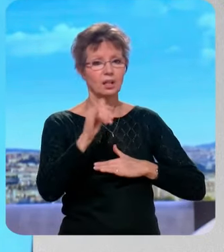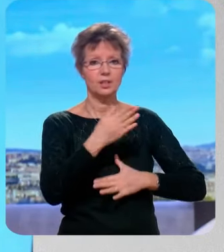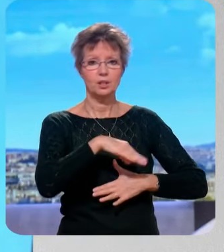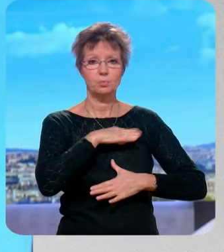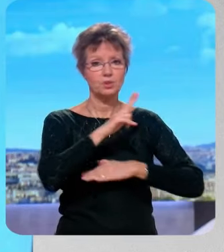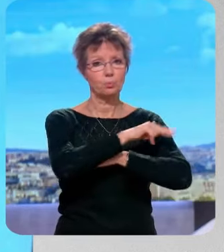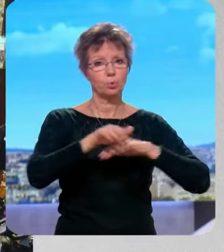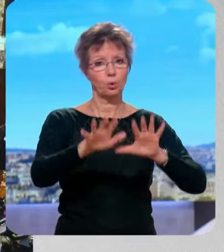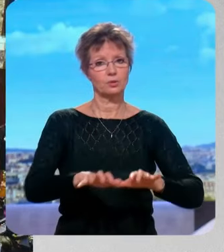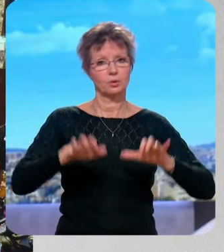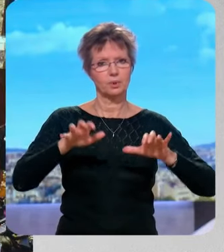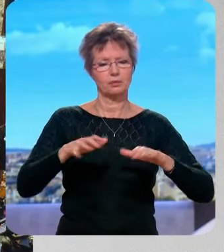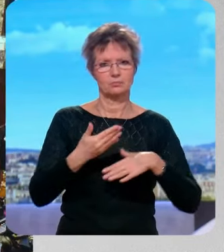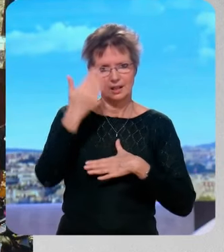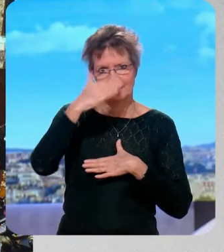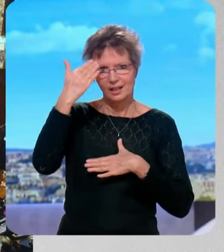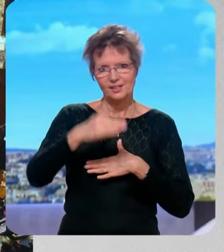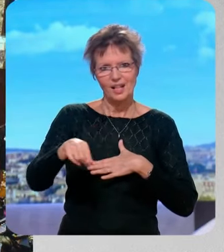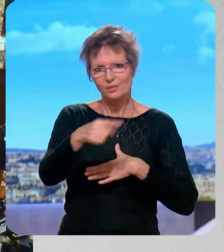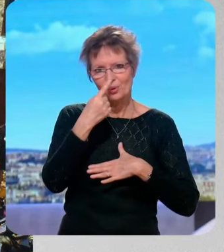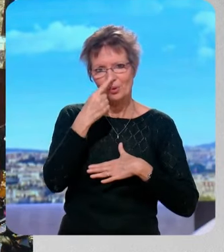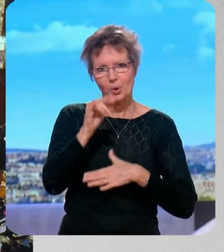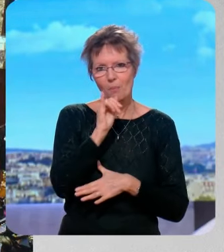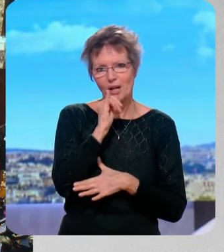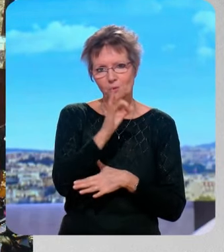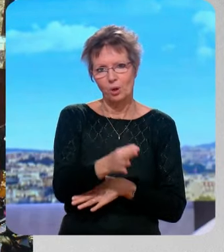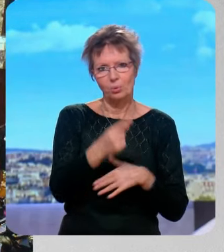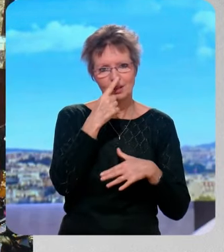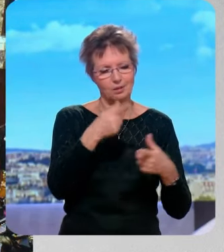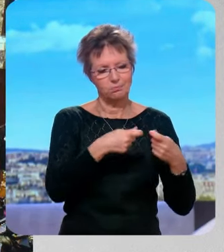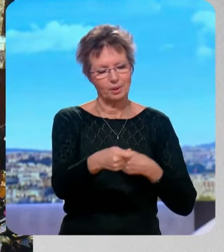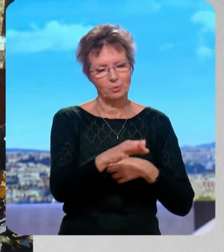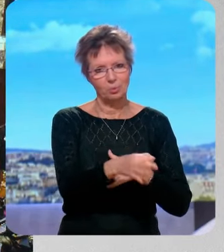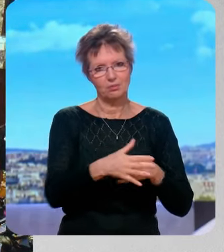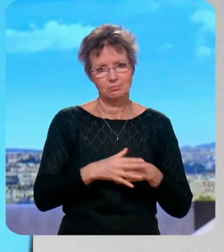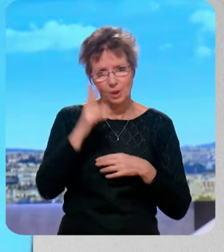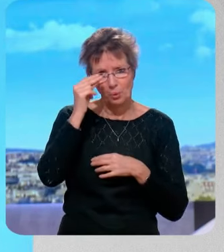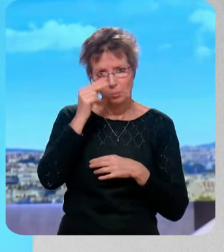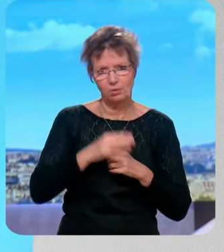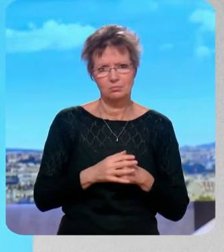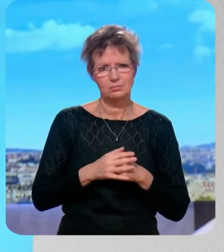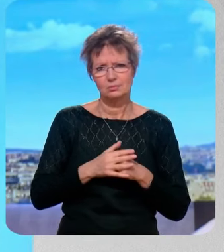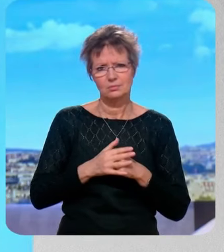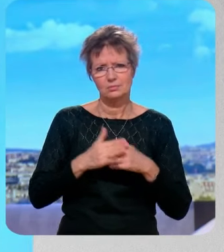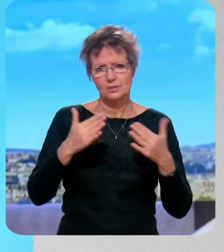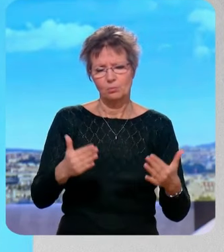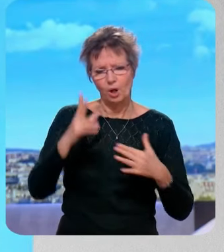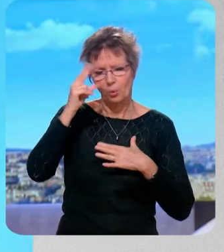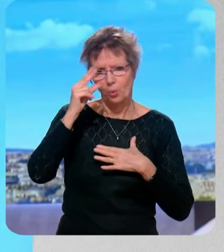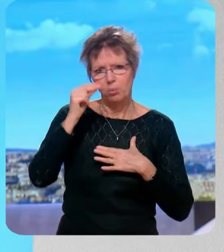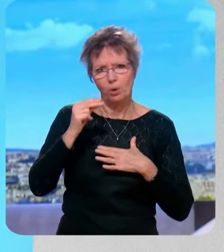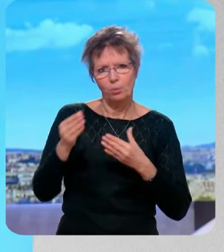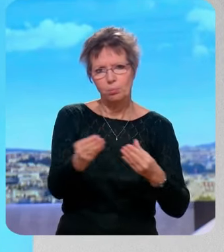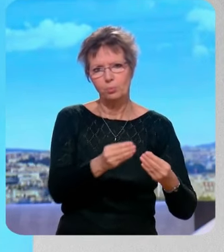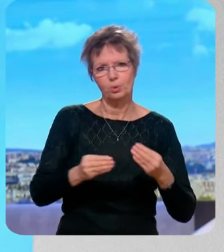connaître les choses. Je comprends que ça a été vécu comme une mesure maladroite. – C'était malvenu, ce n pas le moment ? – Je comprends, tout est important dans ma phrase, je comprends que dans l